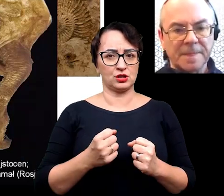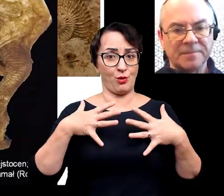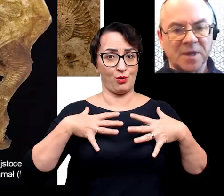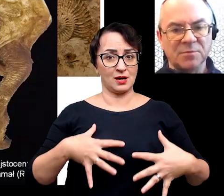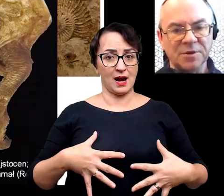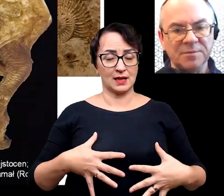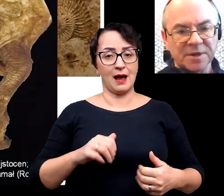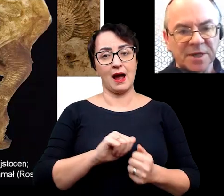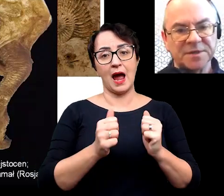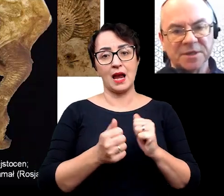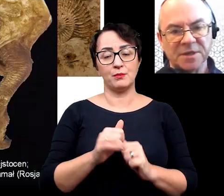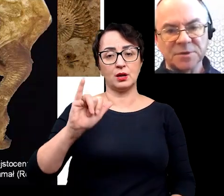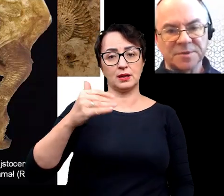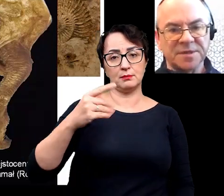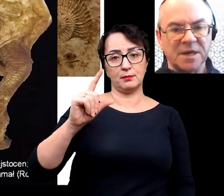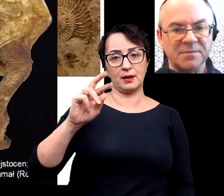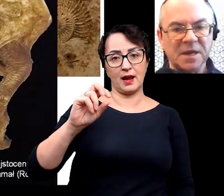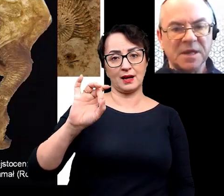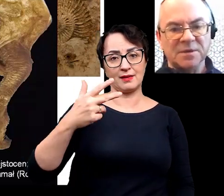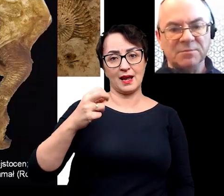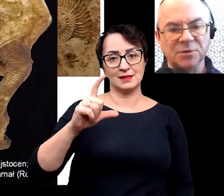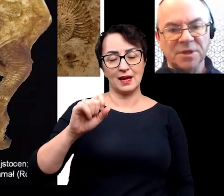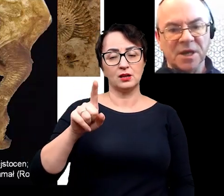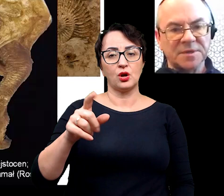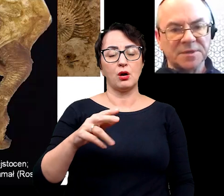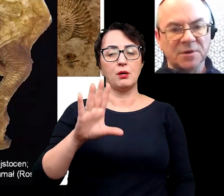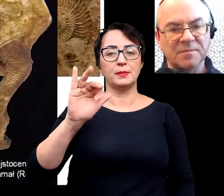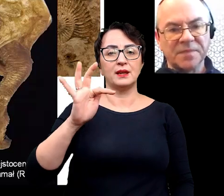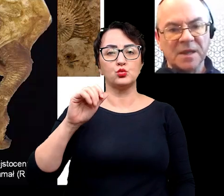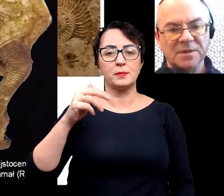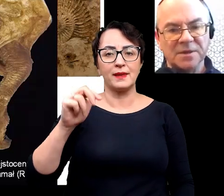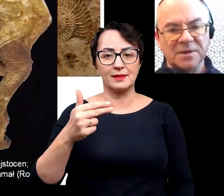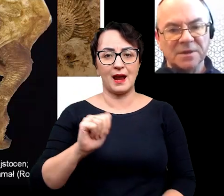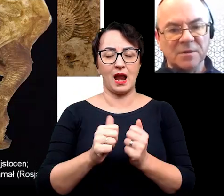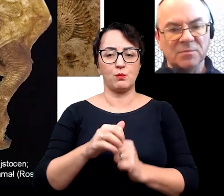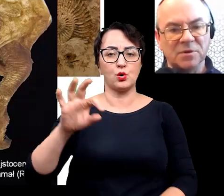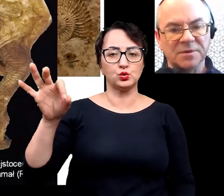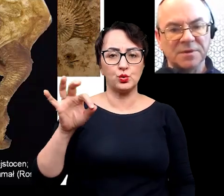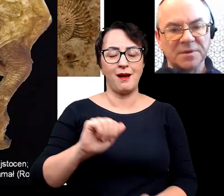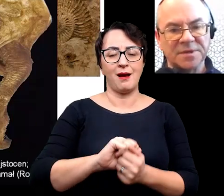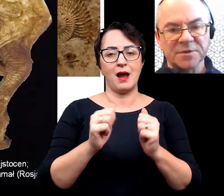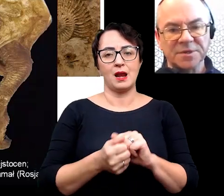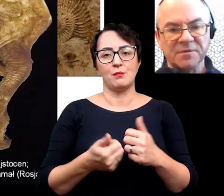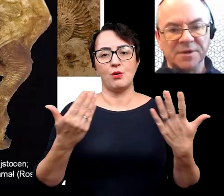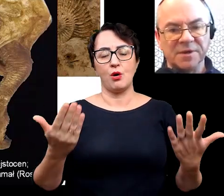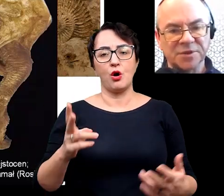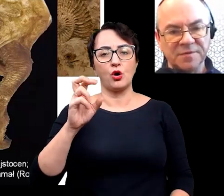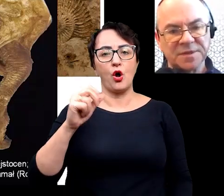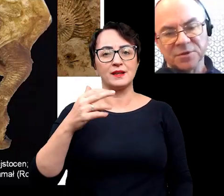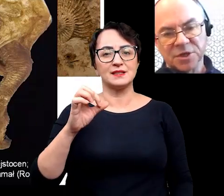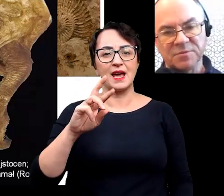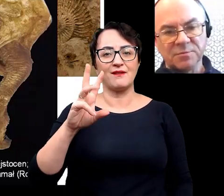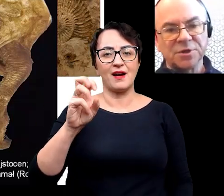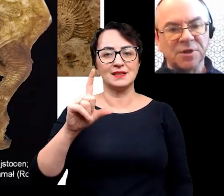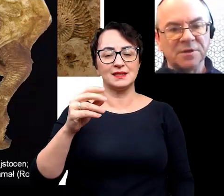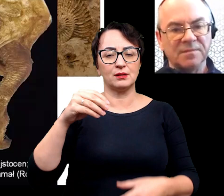organizmu albo impregnacji jakimiś substancjami, bituminami, solą albo zakonserwowania